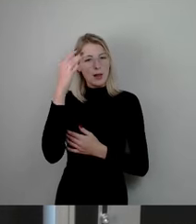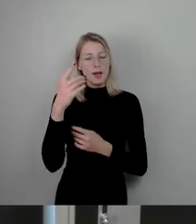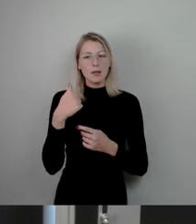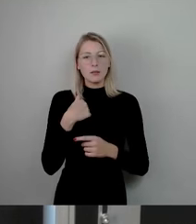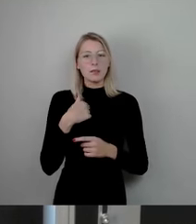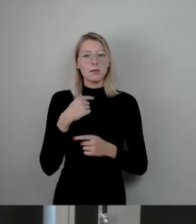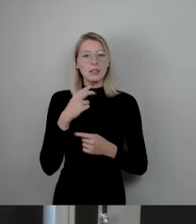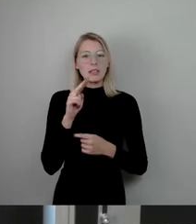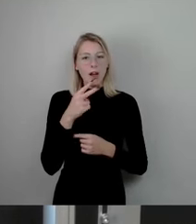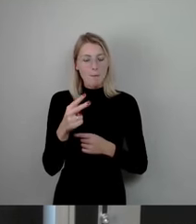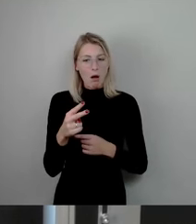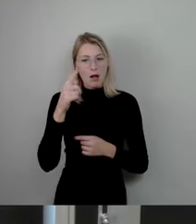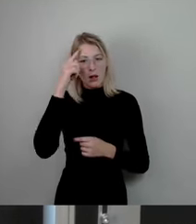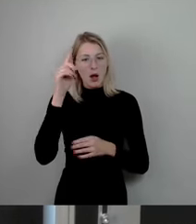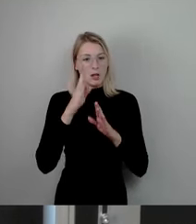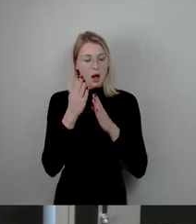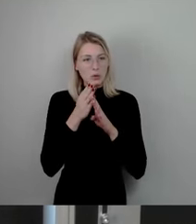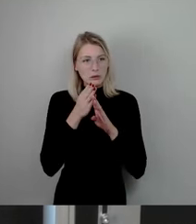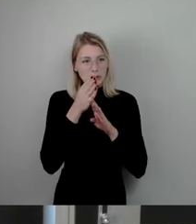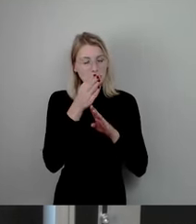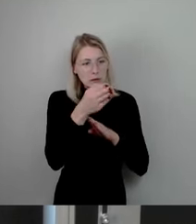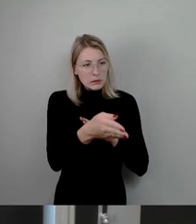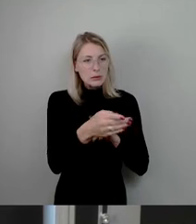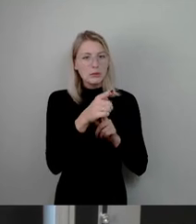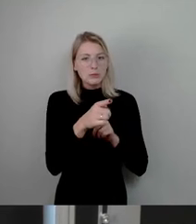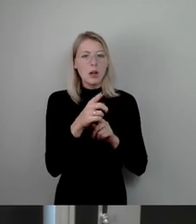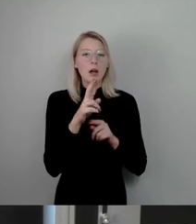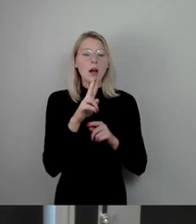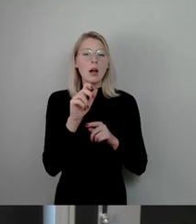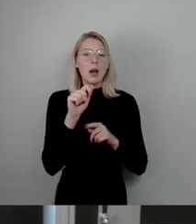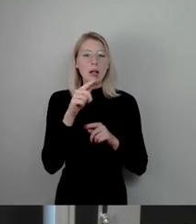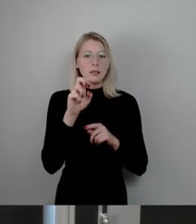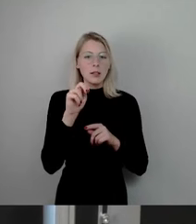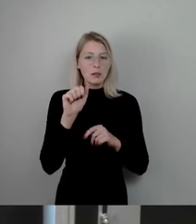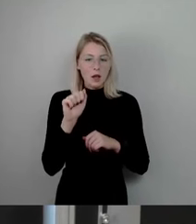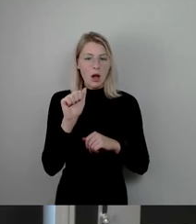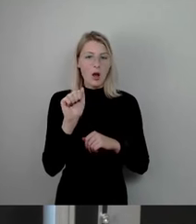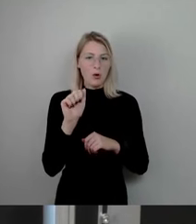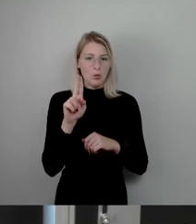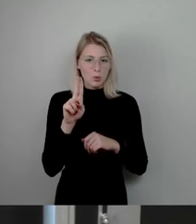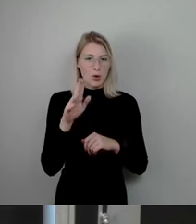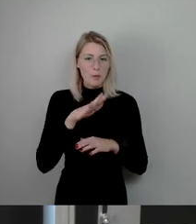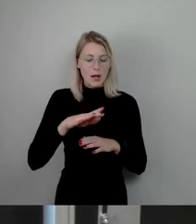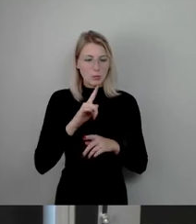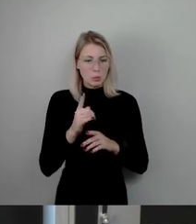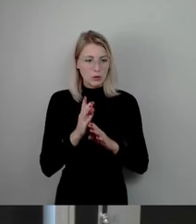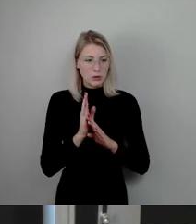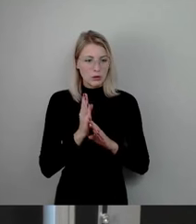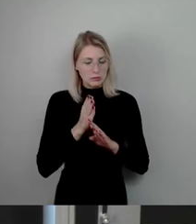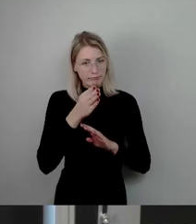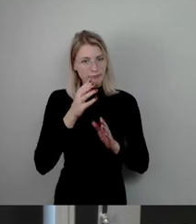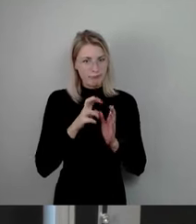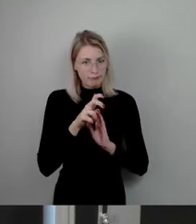Rathaus den Rathenauplatz passieren. Und das Terrassenufer und die